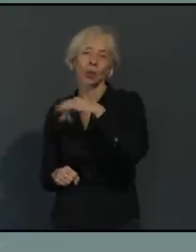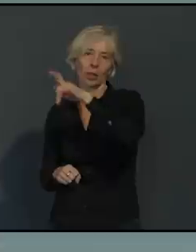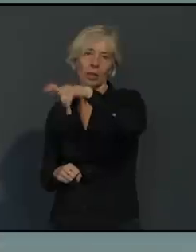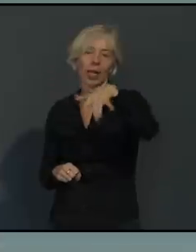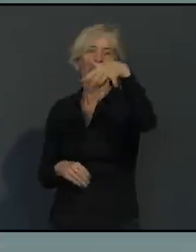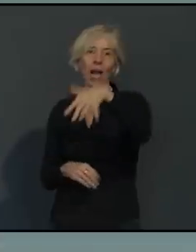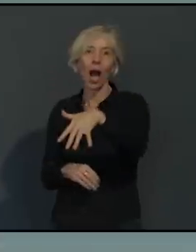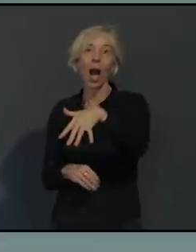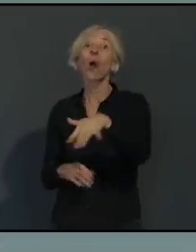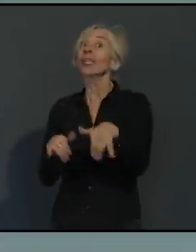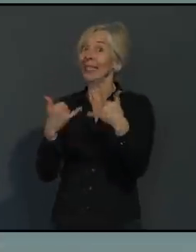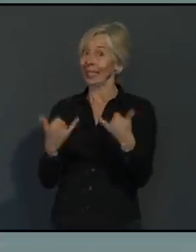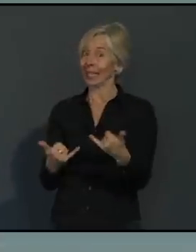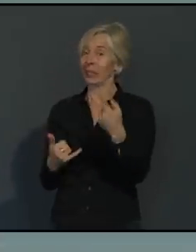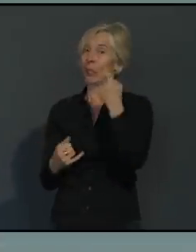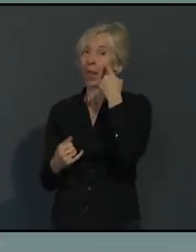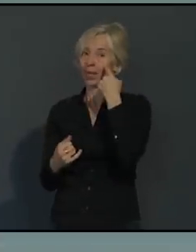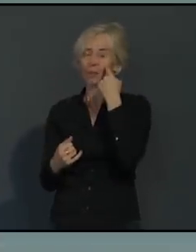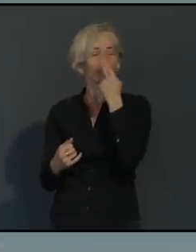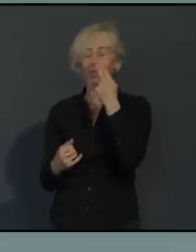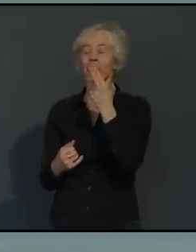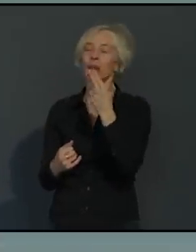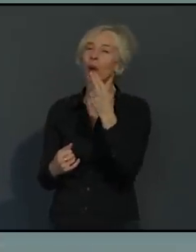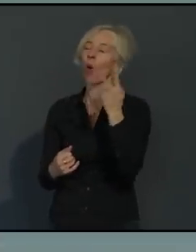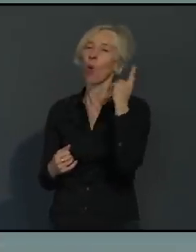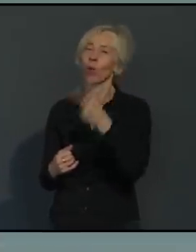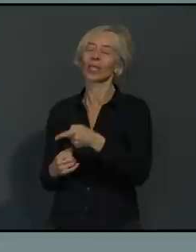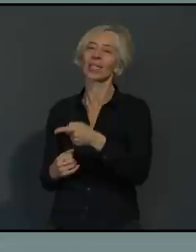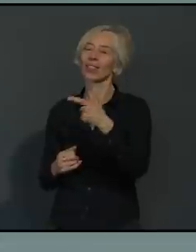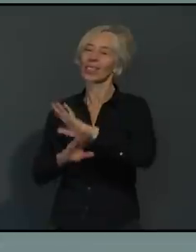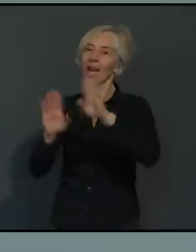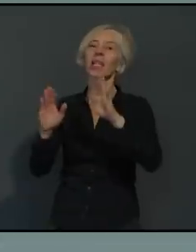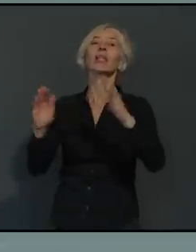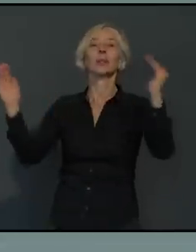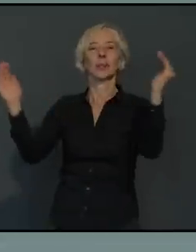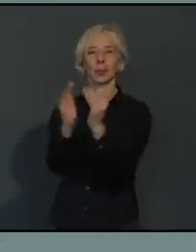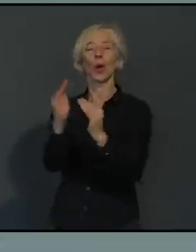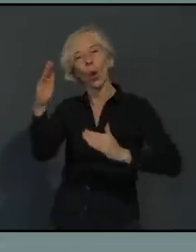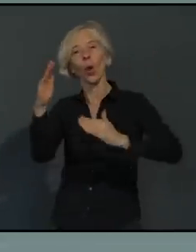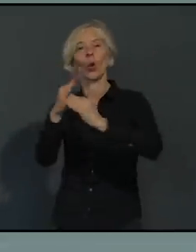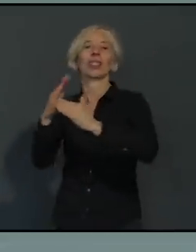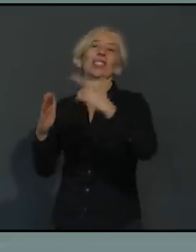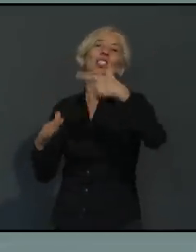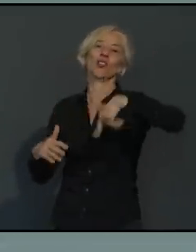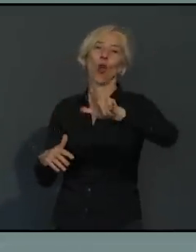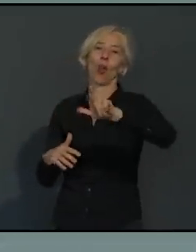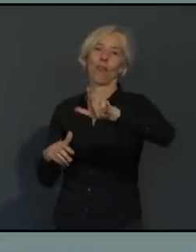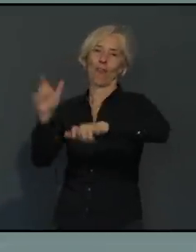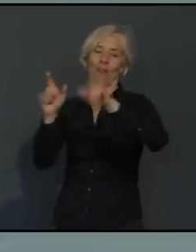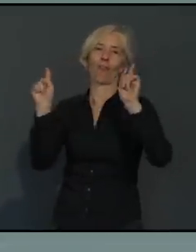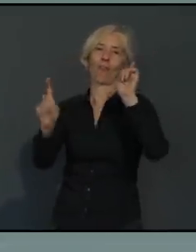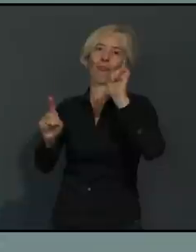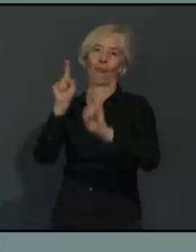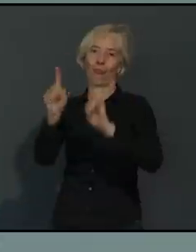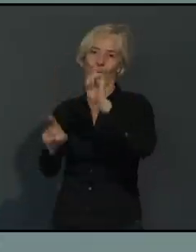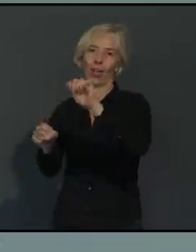Aber wir wollen eben, gerade auch wenn die Schulen im Wechselunterricht sind, es trotzdem einen Anlaufpunkt für die Jugendlichen gibt. Wir werden